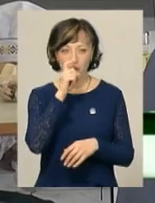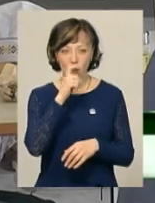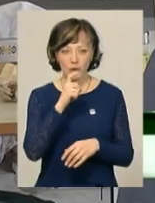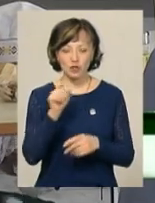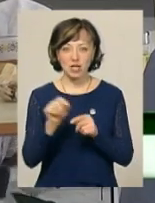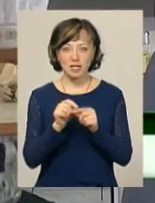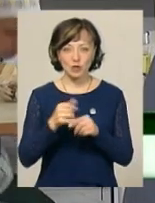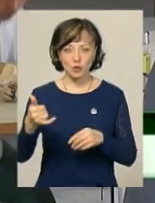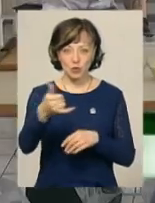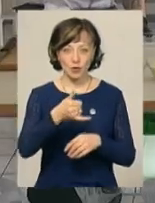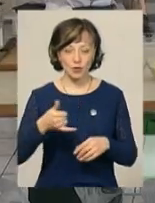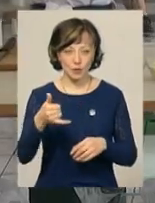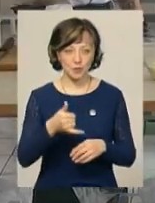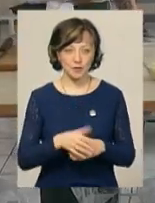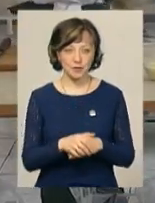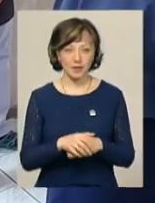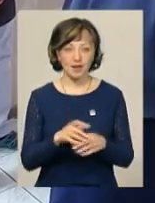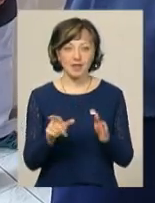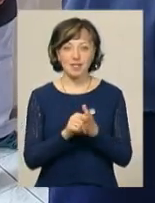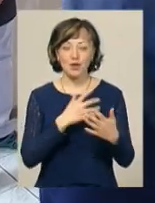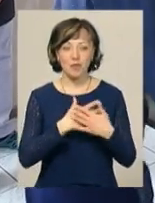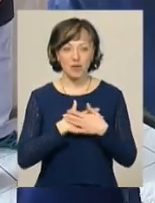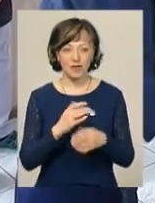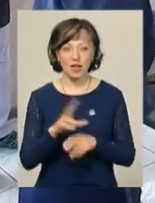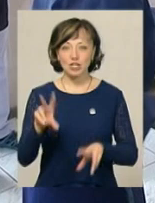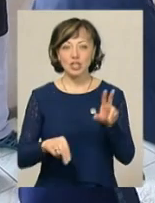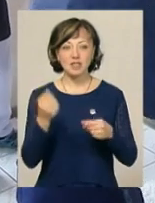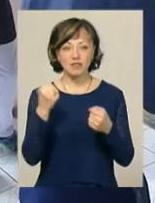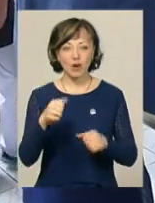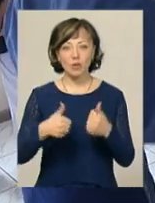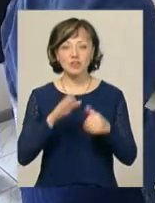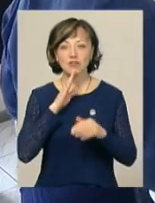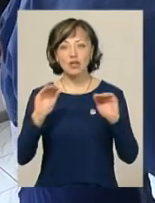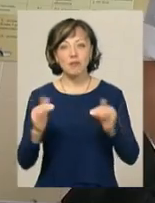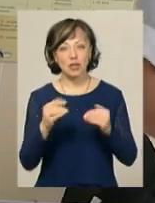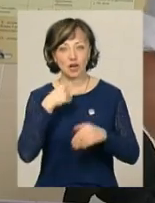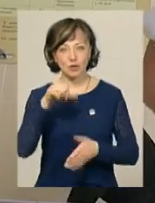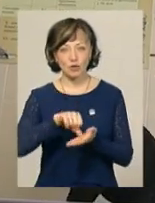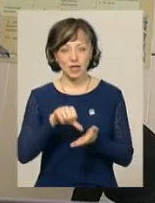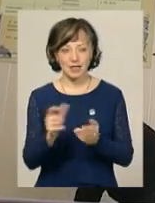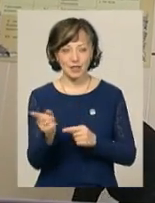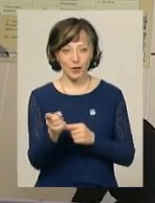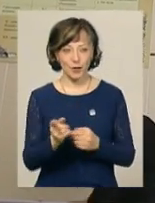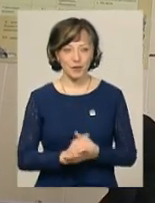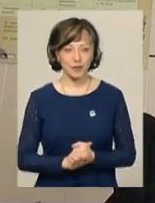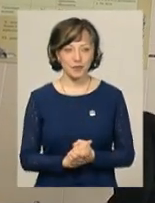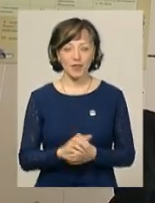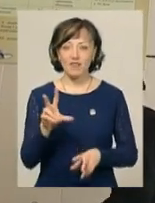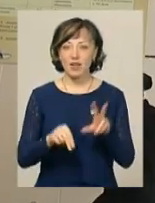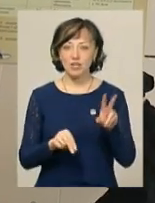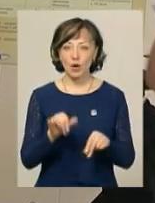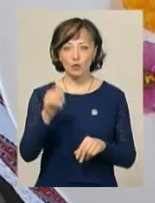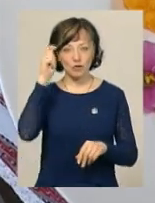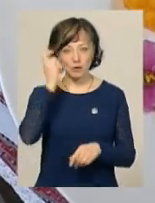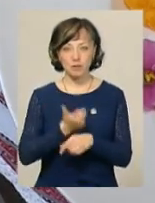Я готую до раду з овочами. З любов'ю. Шансів виграти конкурс у дівчат менше, каже учасник із Тернополя Руслан Харій. Вважає, що